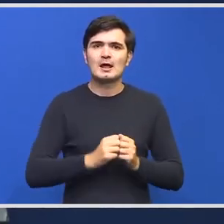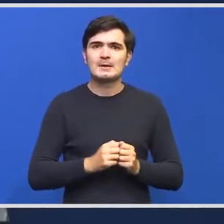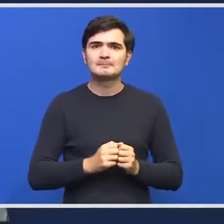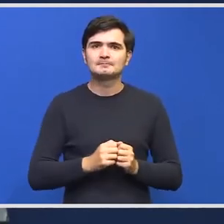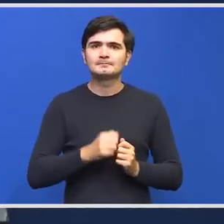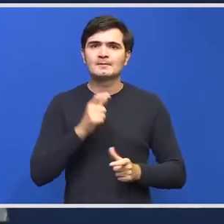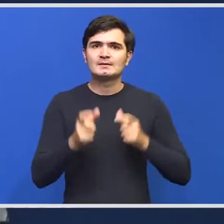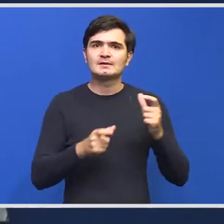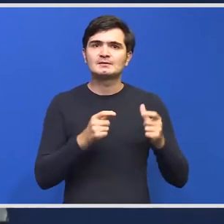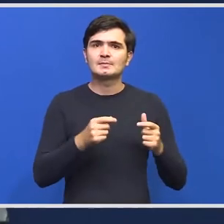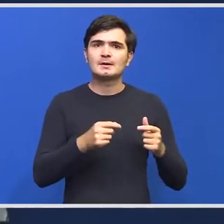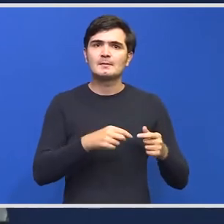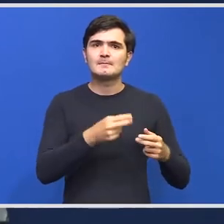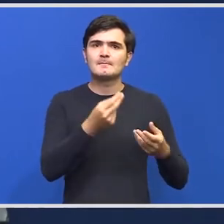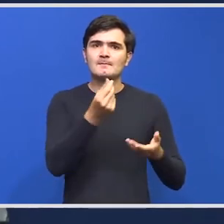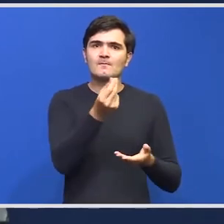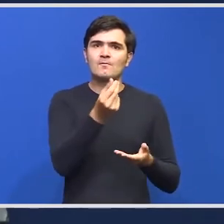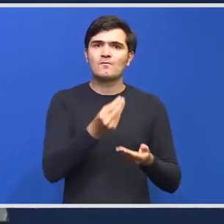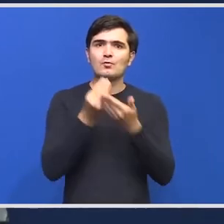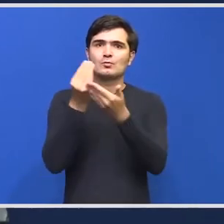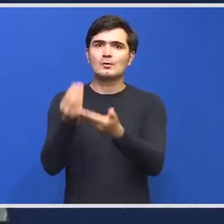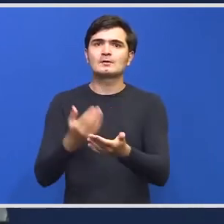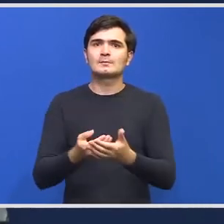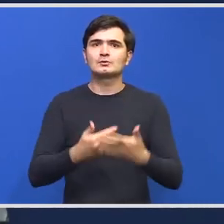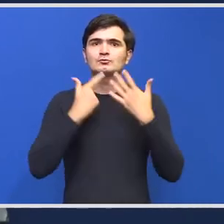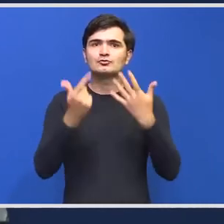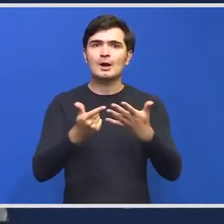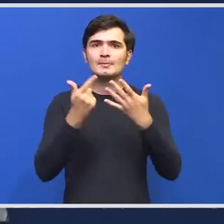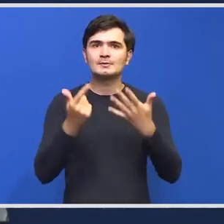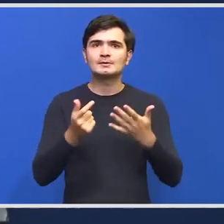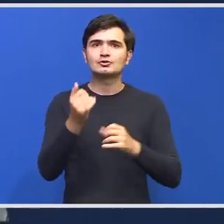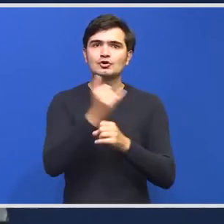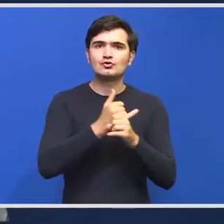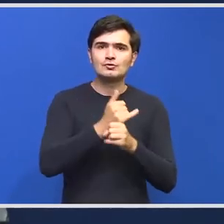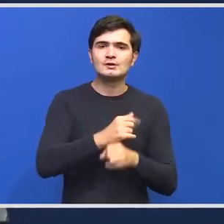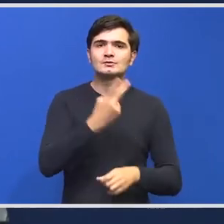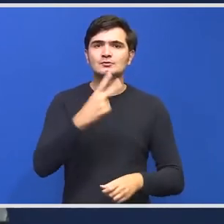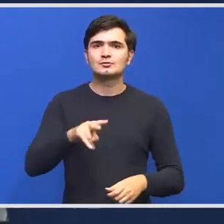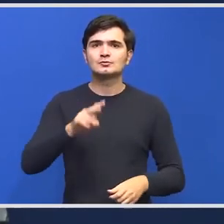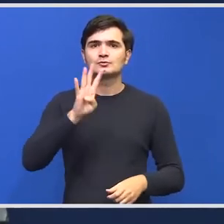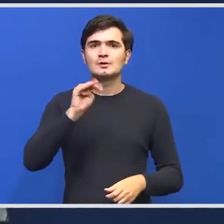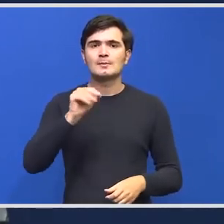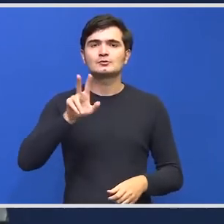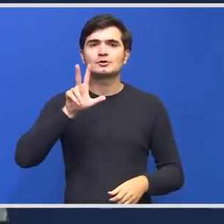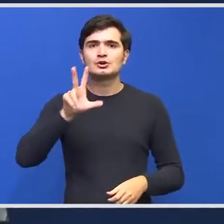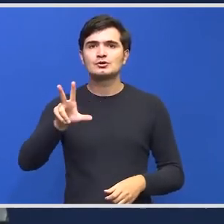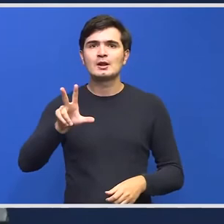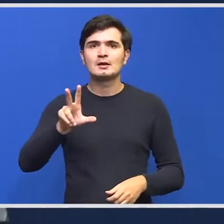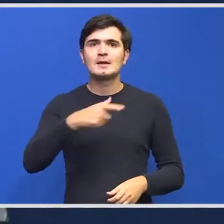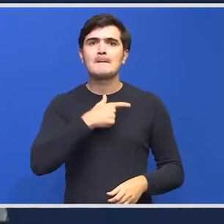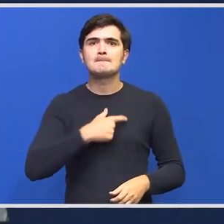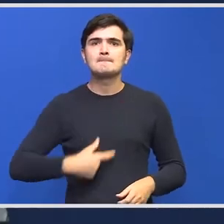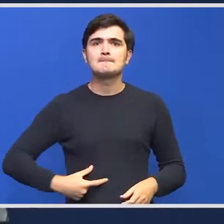alocărie pentru 17 judete, 243 de OAT-uri